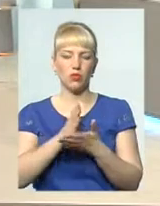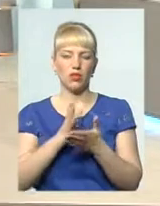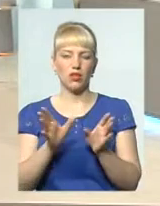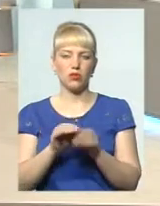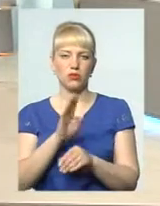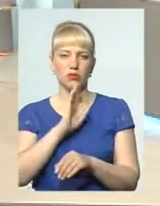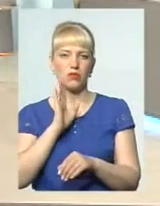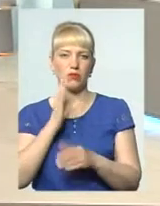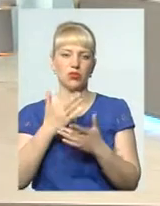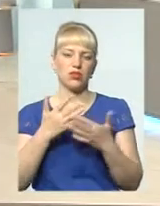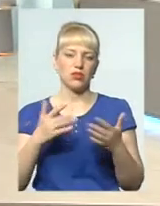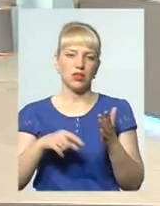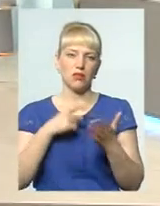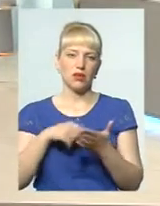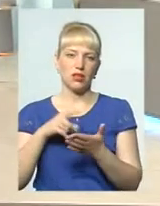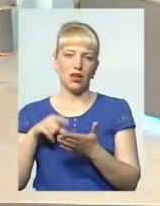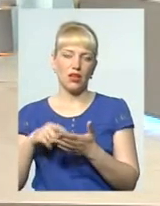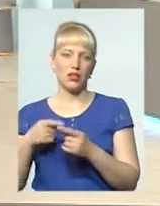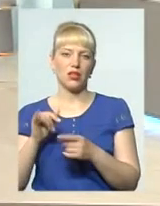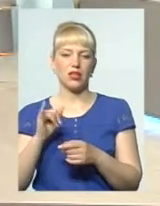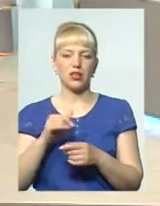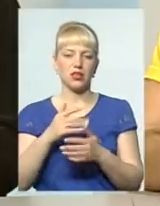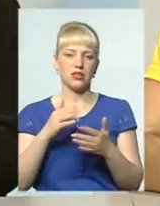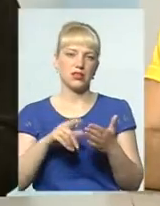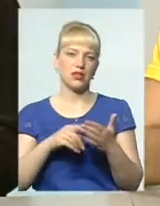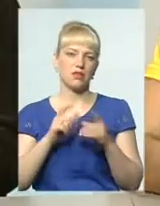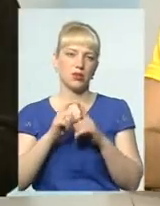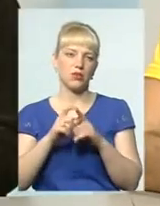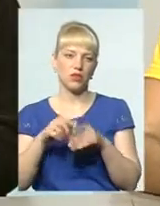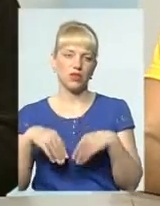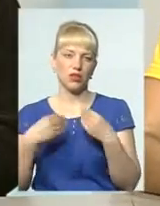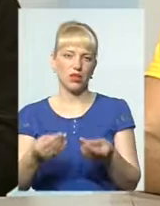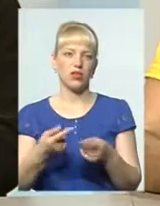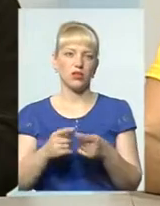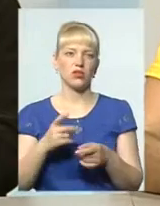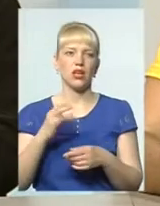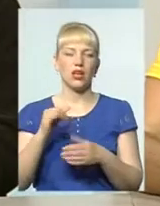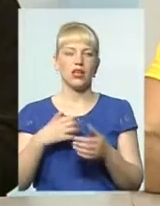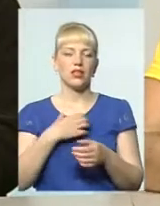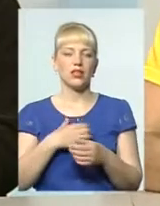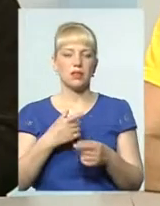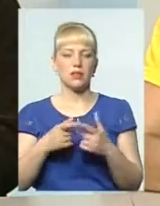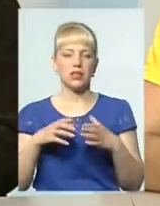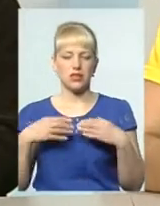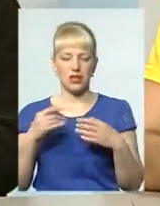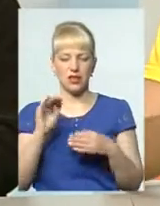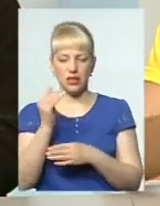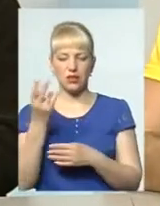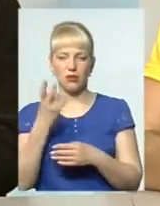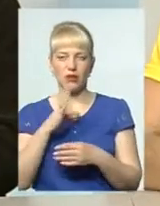Різні питання, відповіді нам дають, але насамперед, вона має бути в сім'ї, ми говоримо.